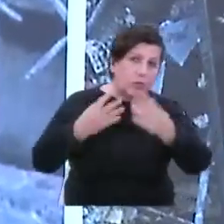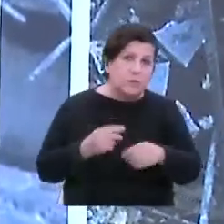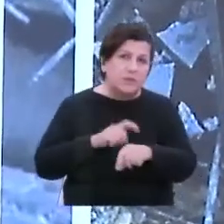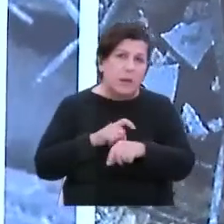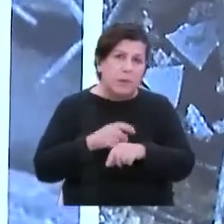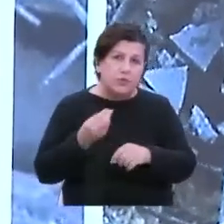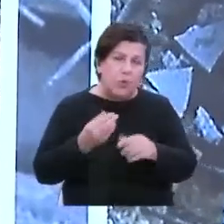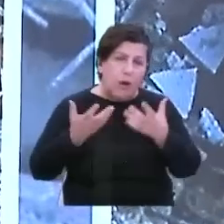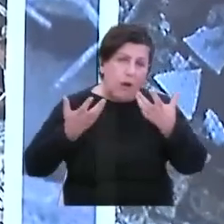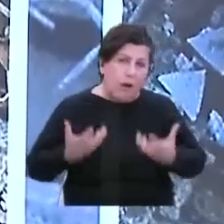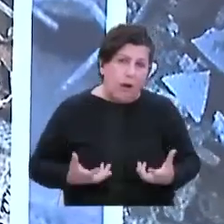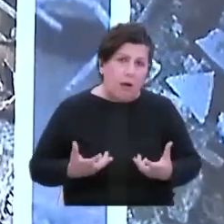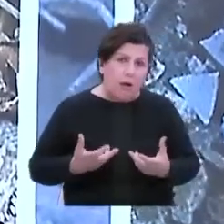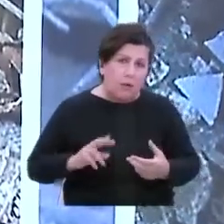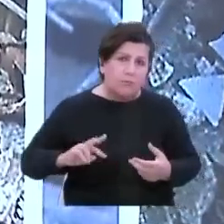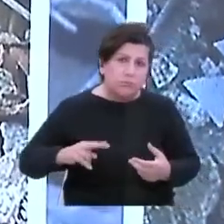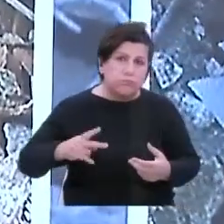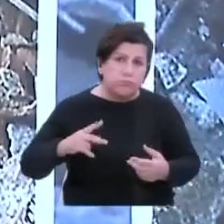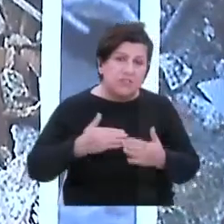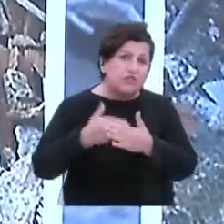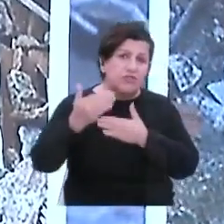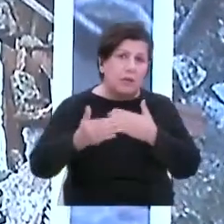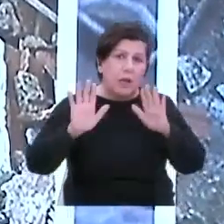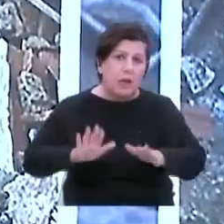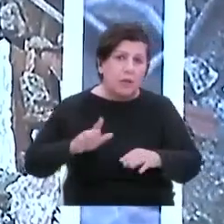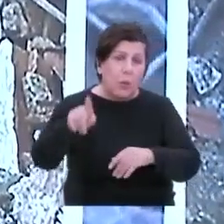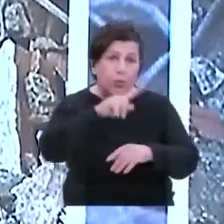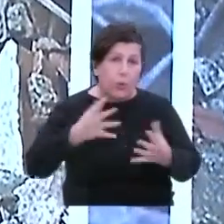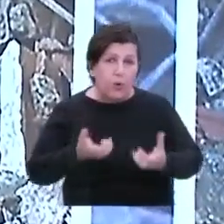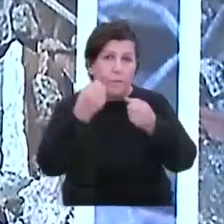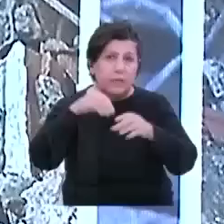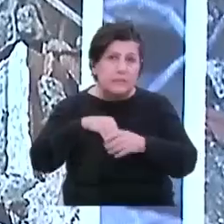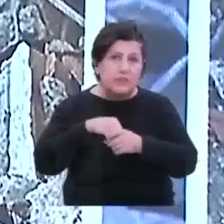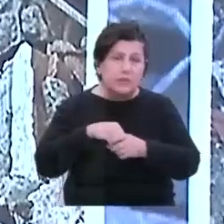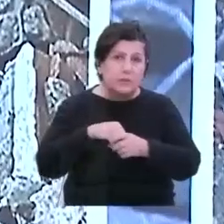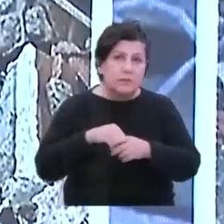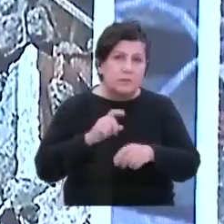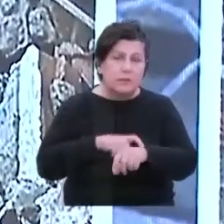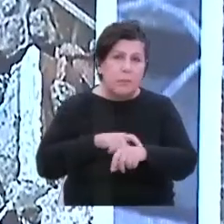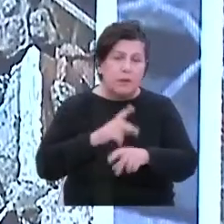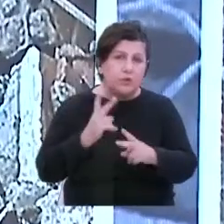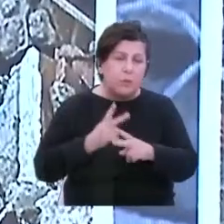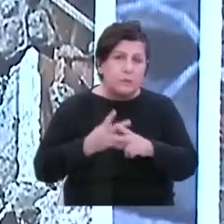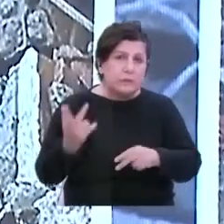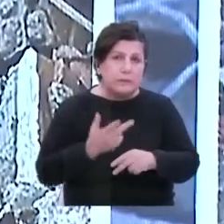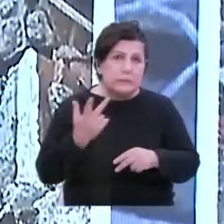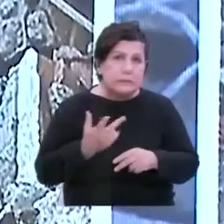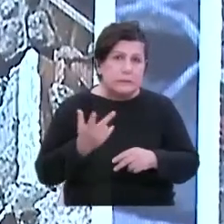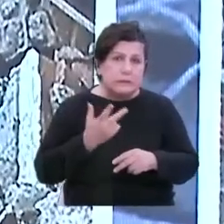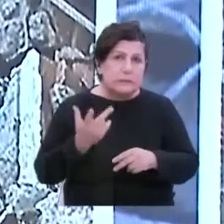çok daha ağır işlerken, dışarıda kalan onları kurtarmak isteyenler için ise zaman çok hızlı akıyor. Dolayısıyla